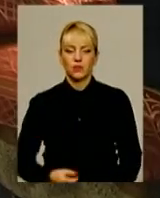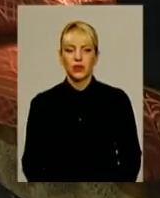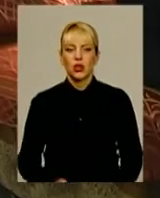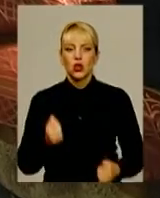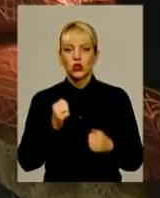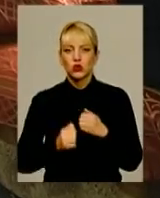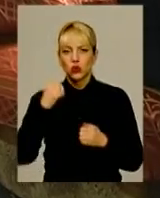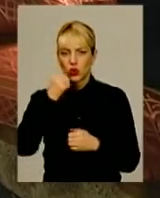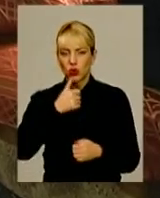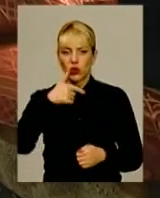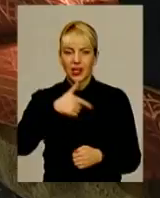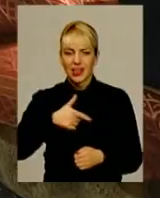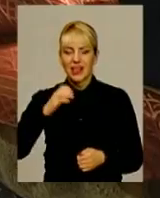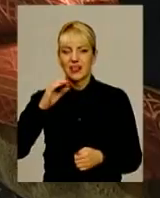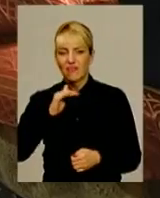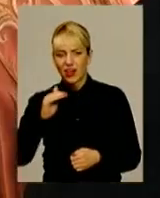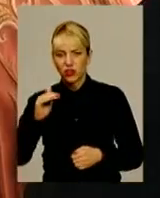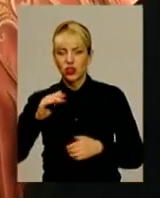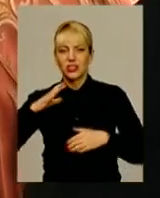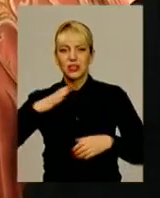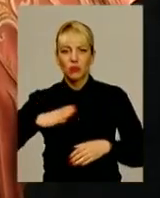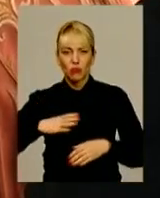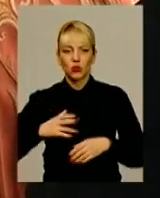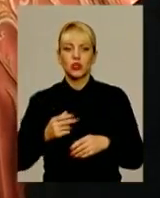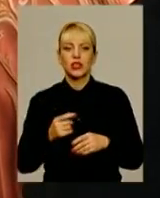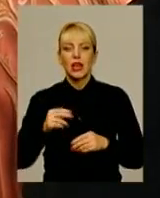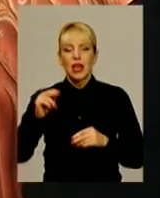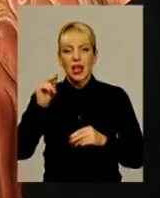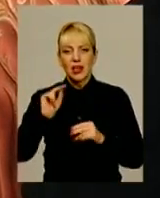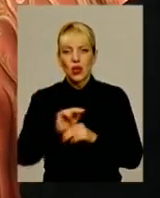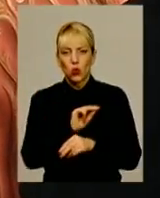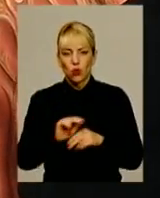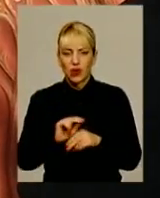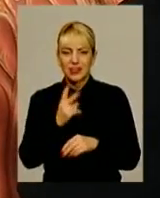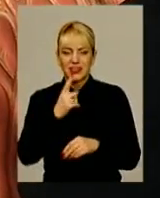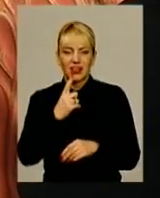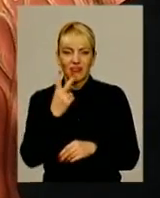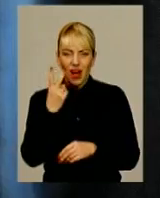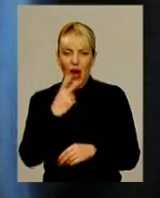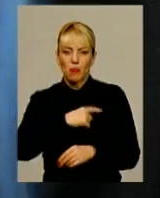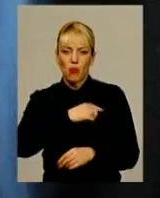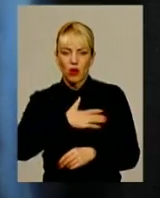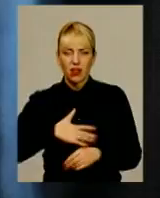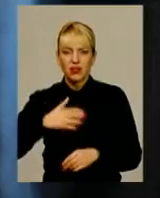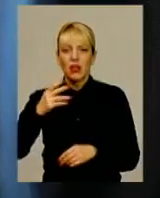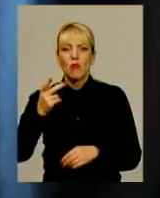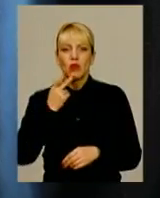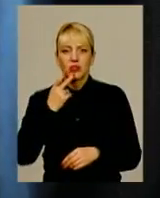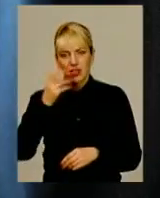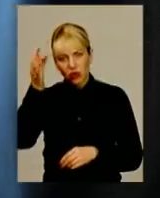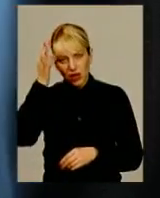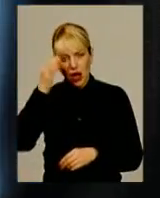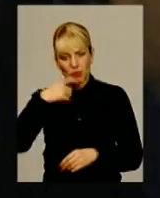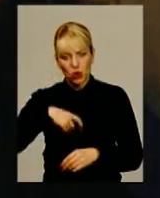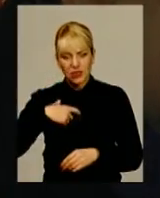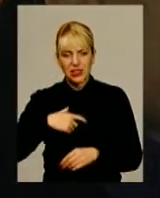Щороку Геннадій Федорович змушений проходити у шпиталі курс лікування. Бо два поранення постійно нагадують про себе. Чоловік каже,